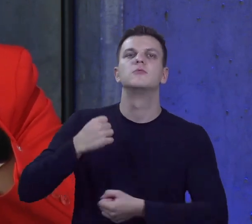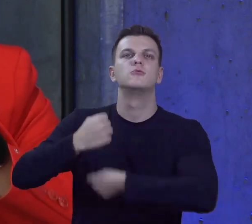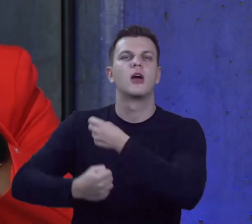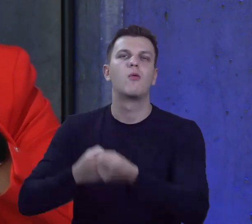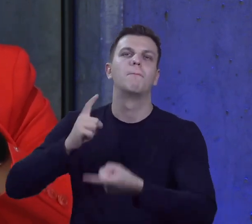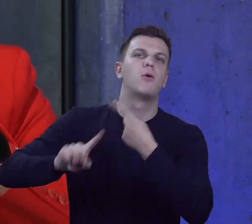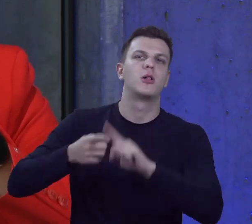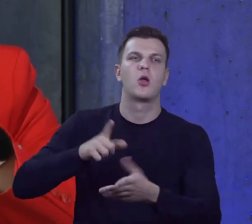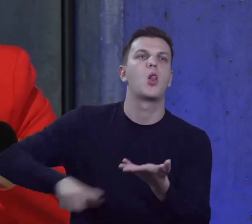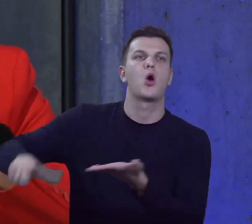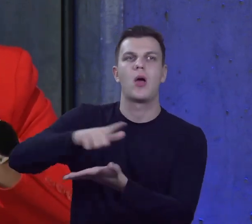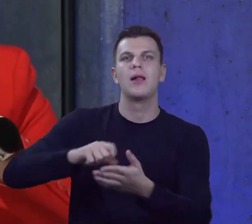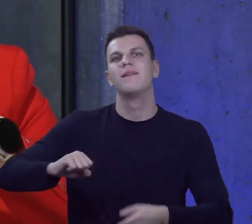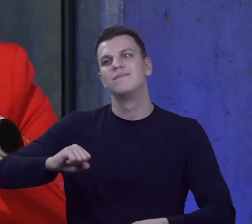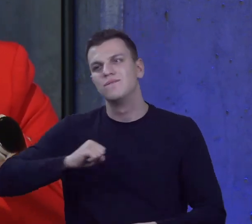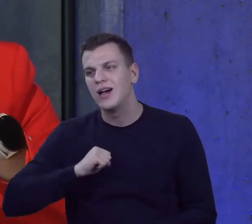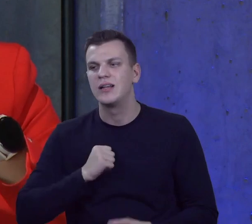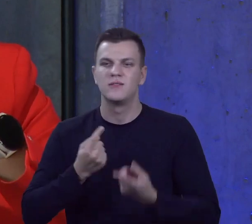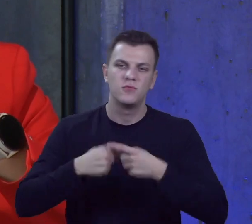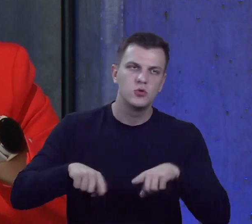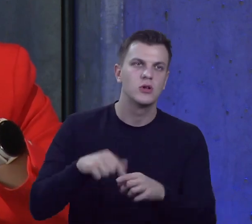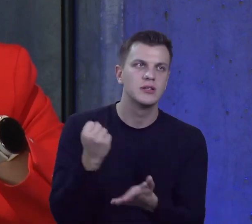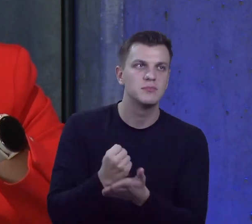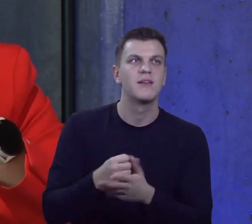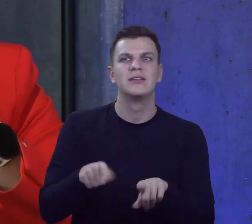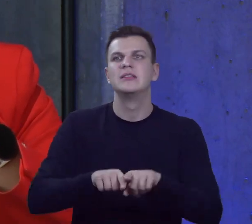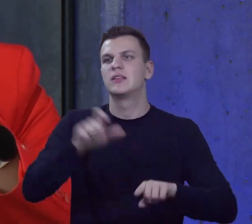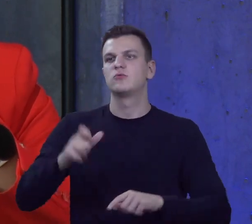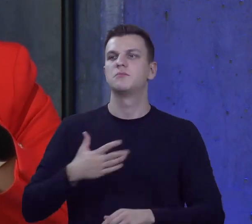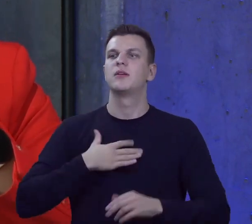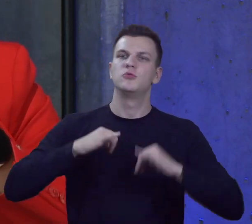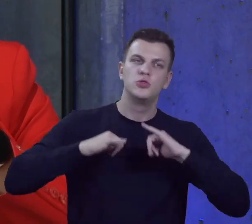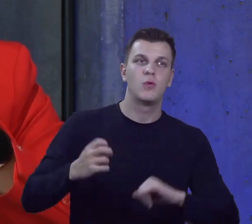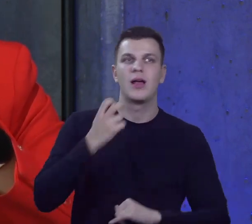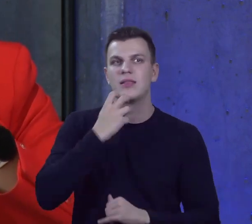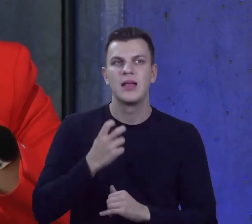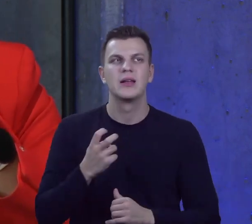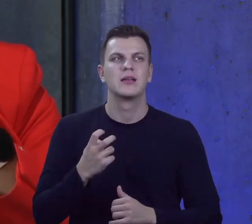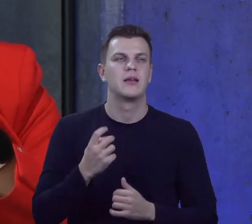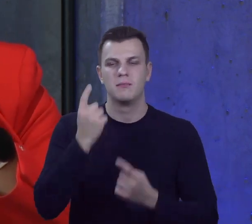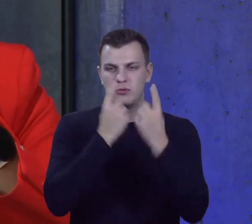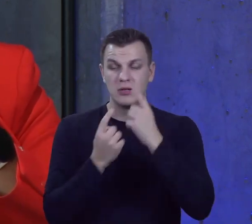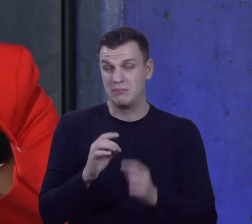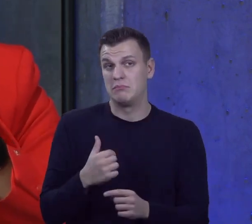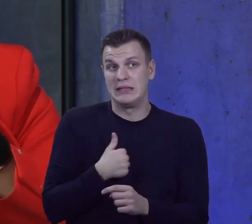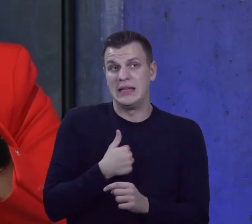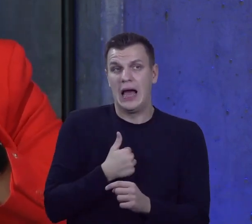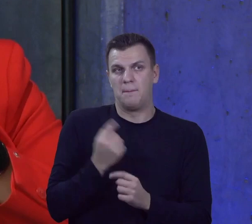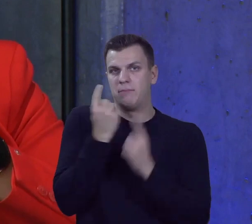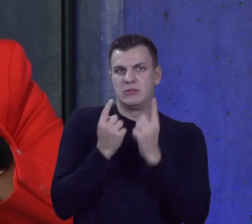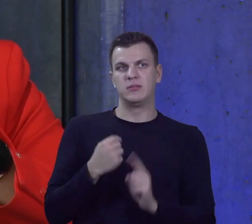zrobić fajne rzeczy, żeby mieć ciągle ten power i tę iskrę, to jest taka kwestia moja, osobnicza.